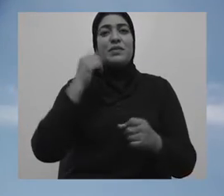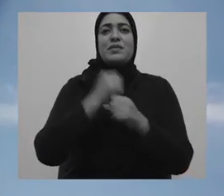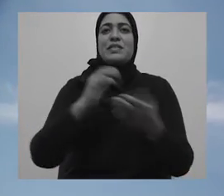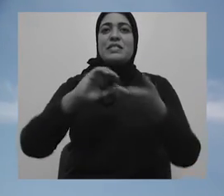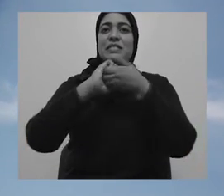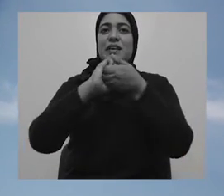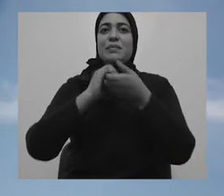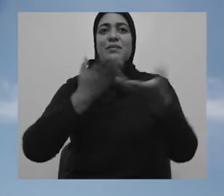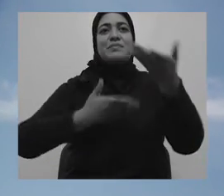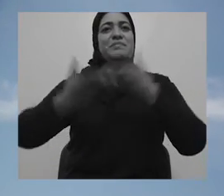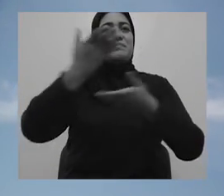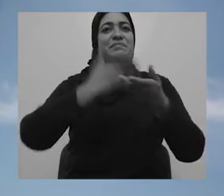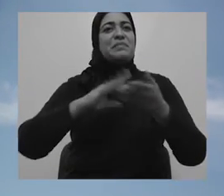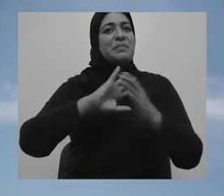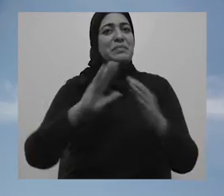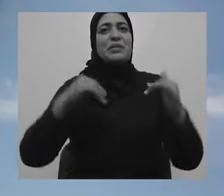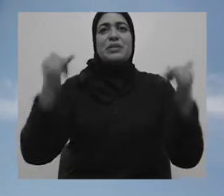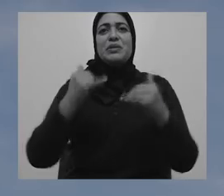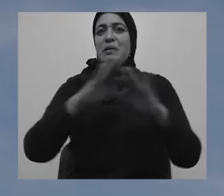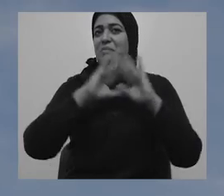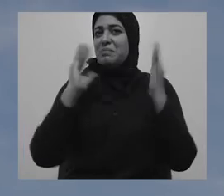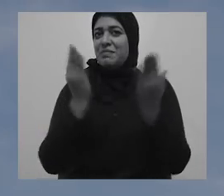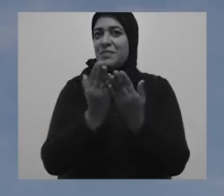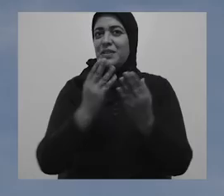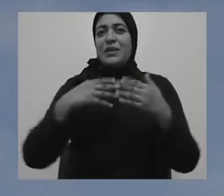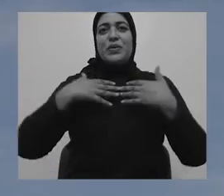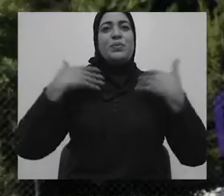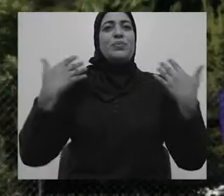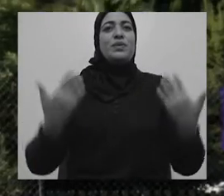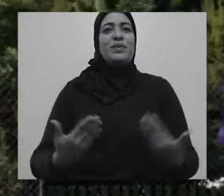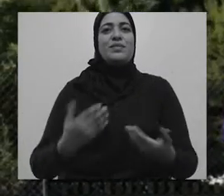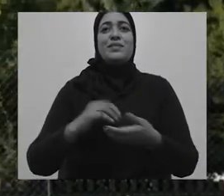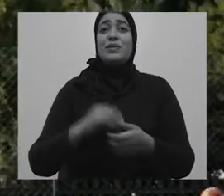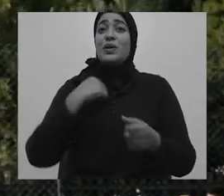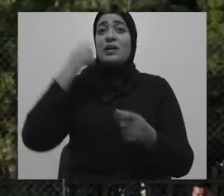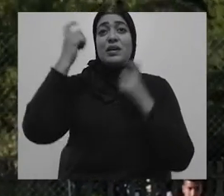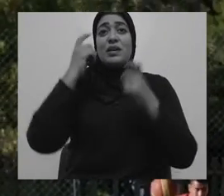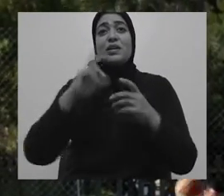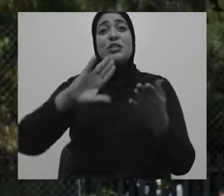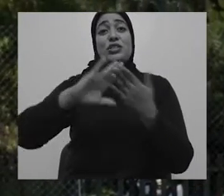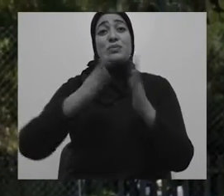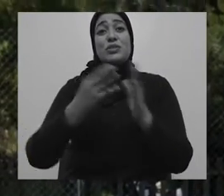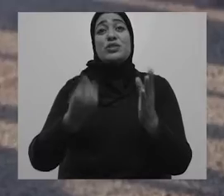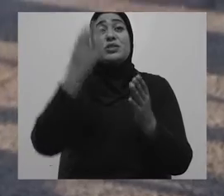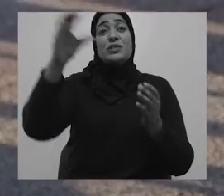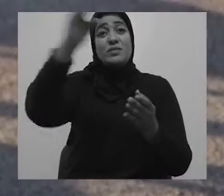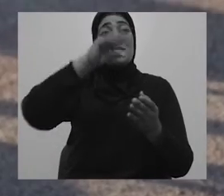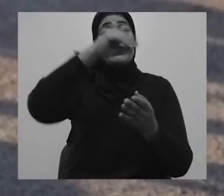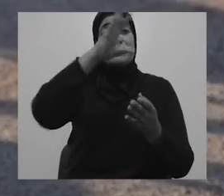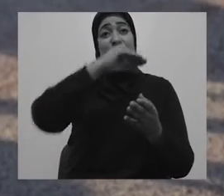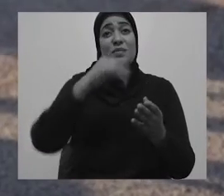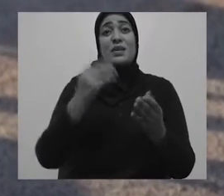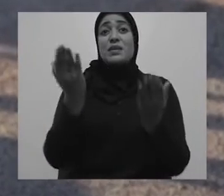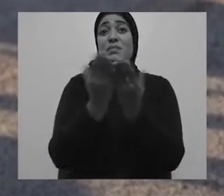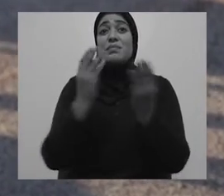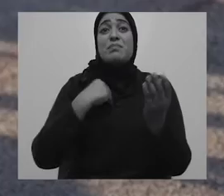Julloul, par exemple, a pris conscience qu'il était vraiment capable de réaliser pas mal de choses. Ça l'a motivé à avancer dans sa vie, terminer